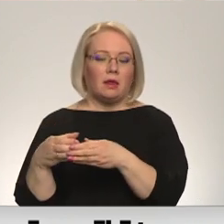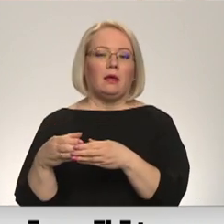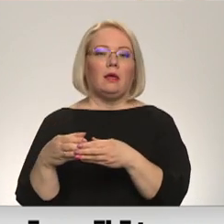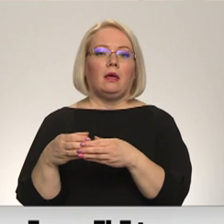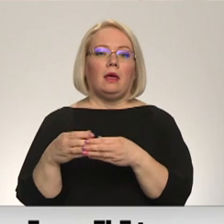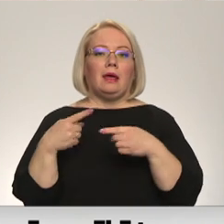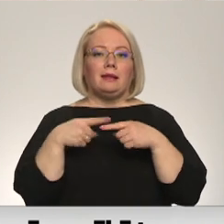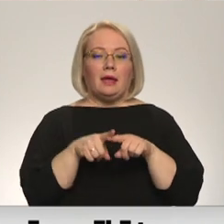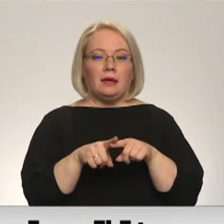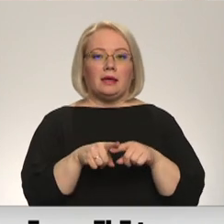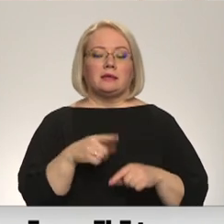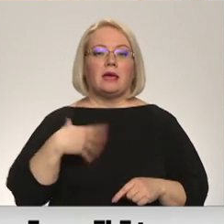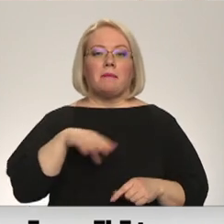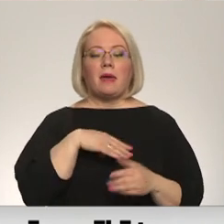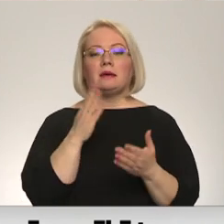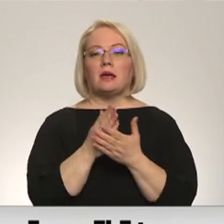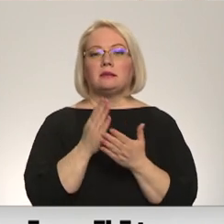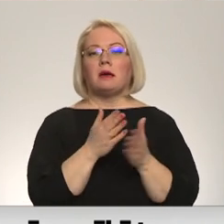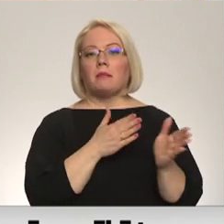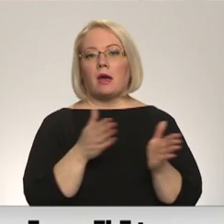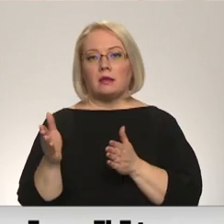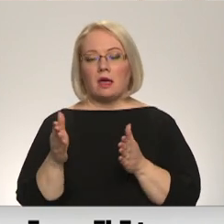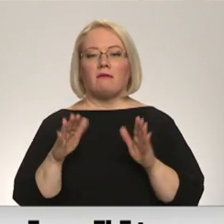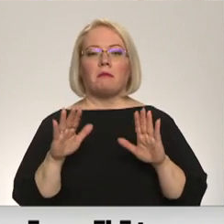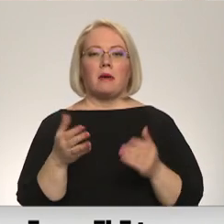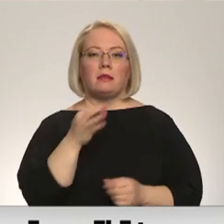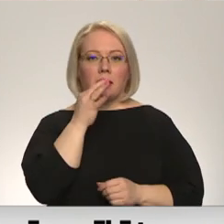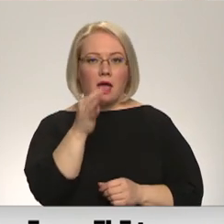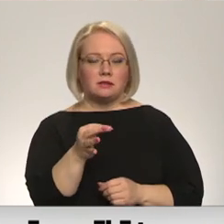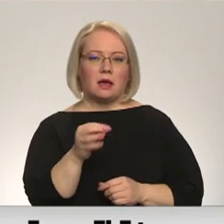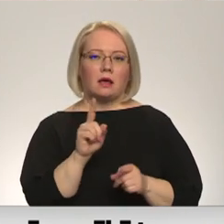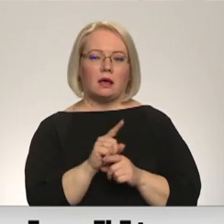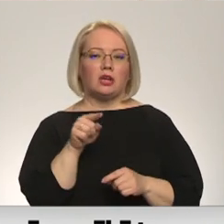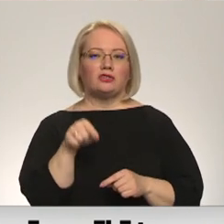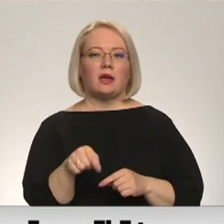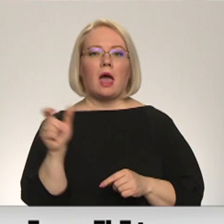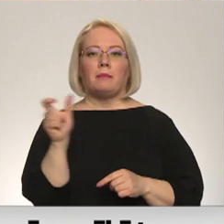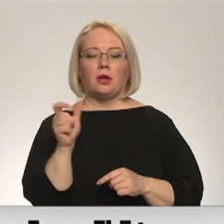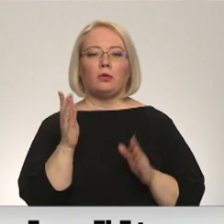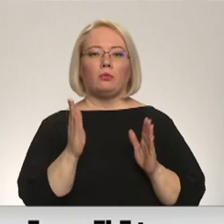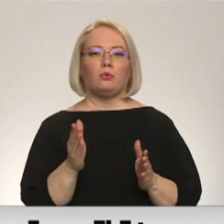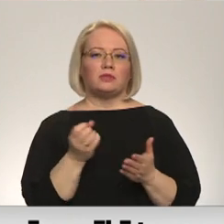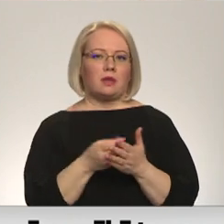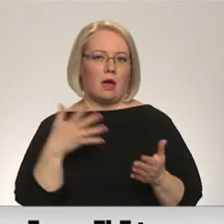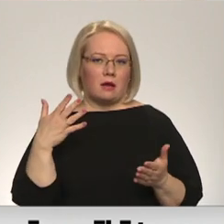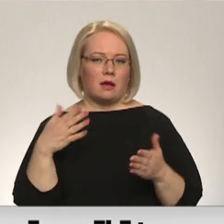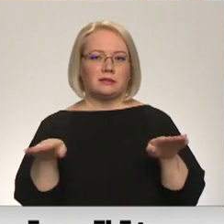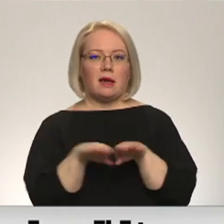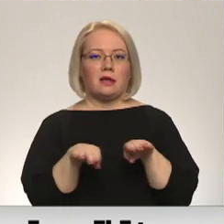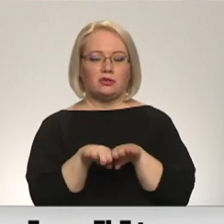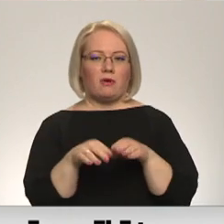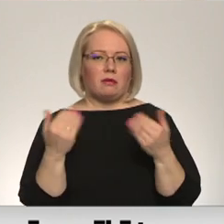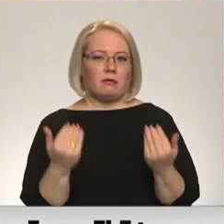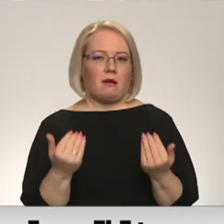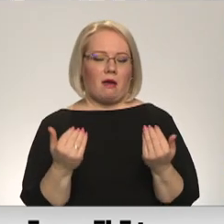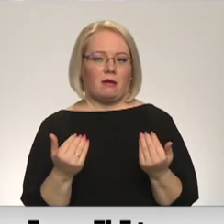Tehniski tam mēs esam gatavi, bet jāsaka, ka tas arī šajā brīdī būtu dārgāk salīdzinot ar pašreizaižo